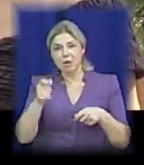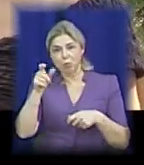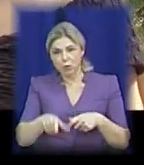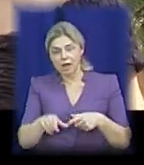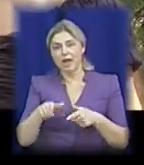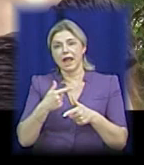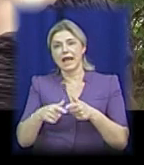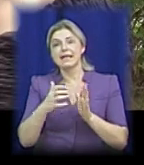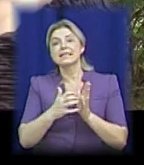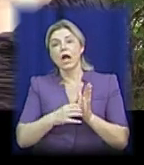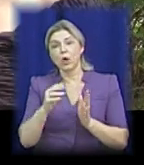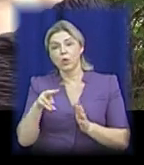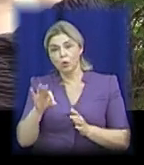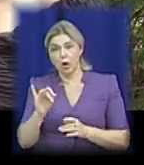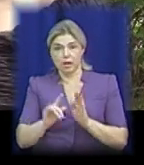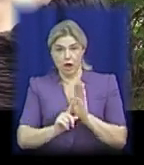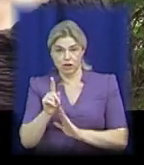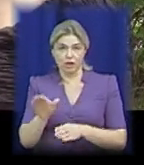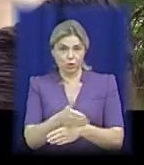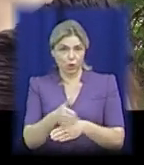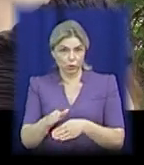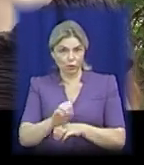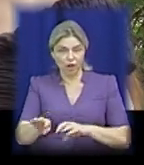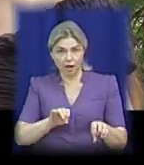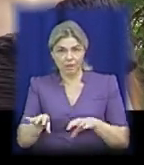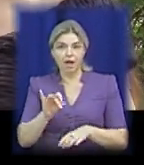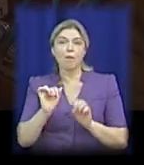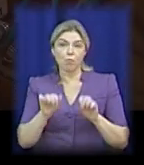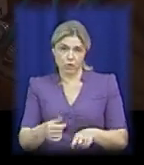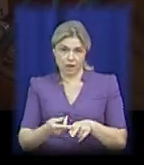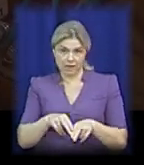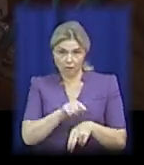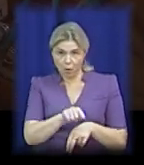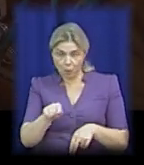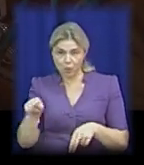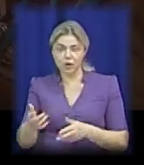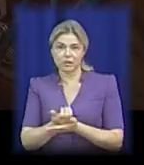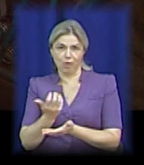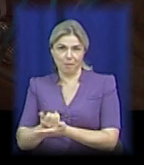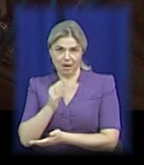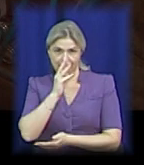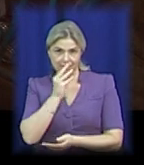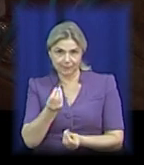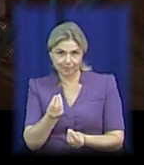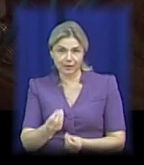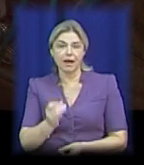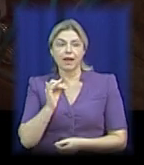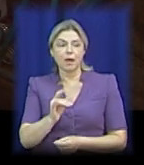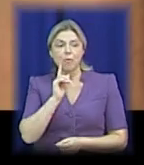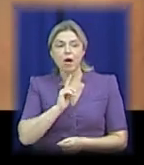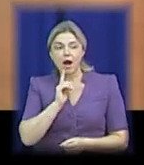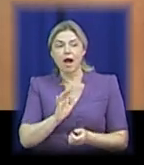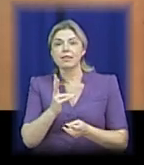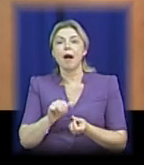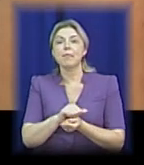пластику» і вже починати сортувати. І вже на цьому можна заробляти. Поки мешканці будинку сміття на переробку не здавали.